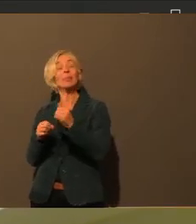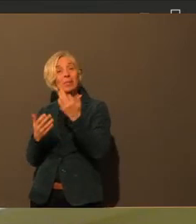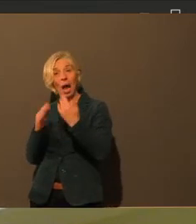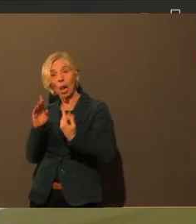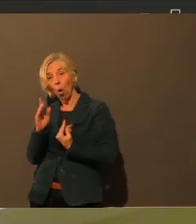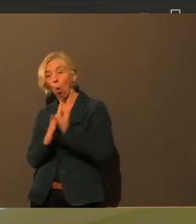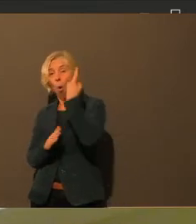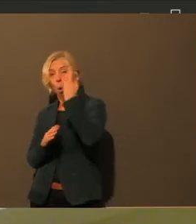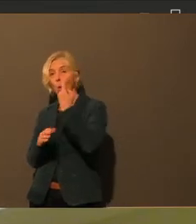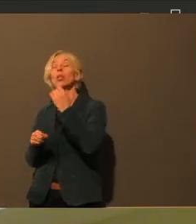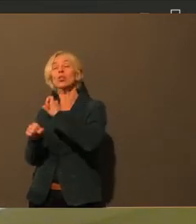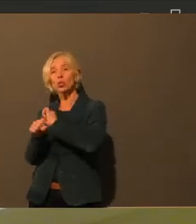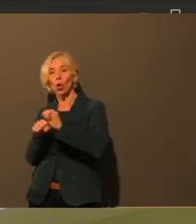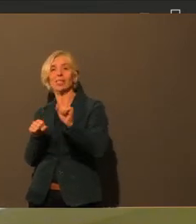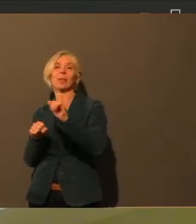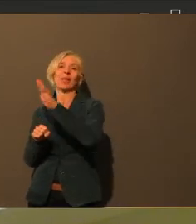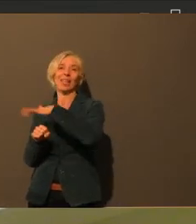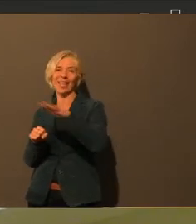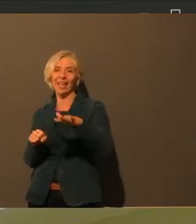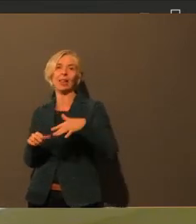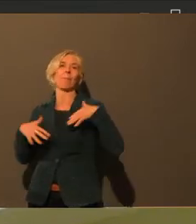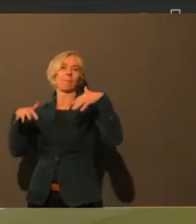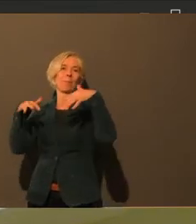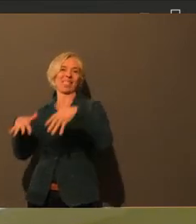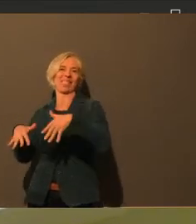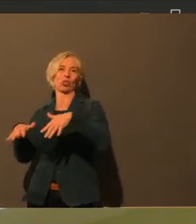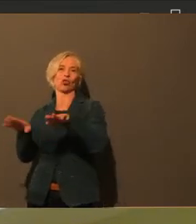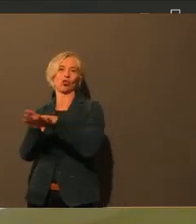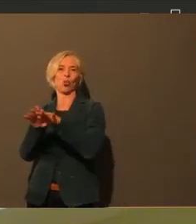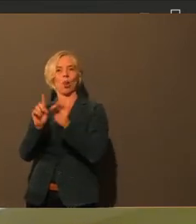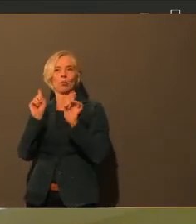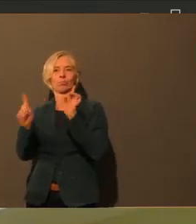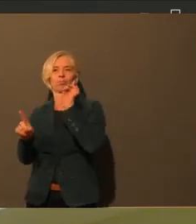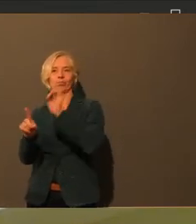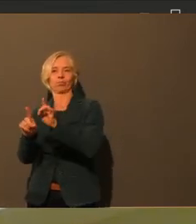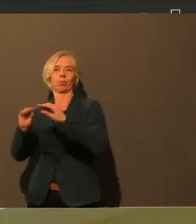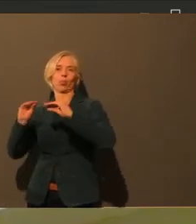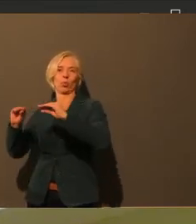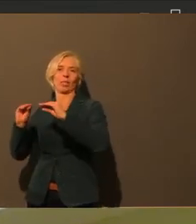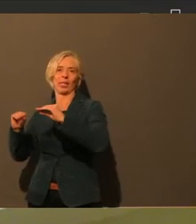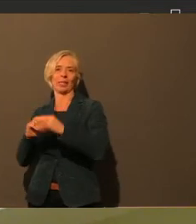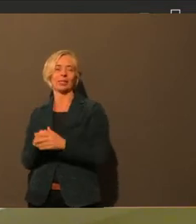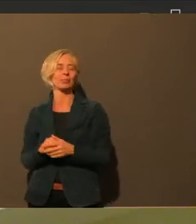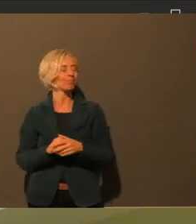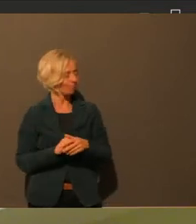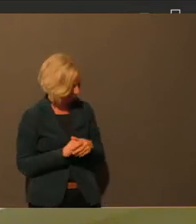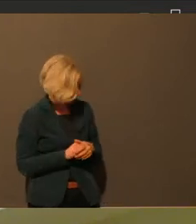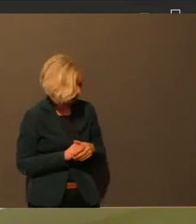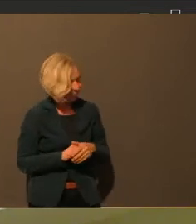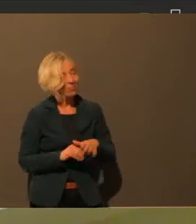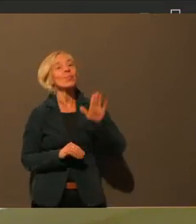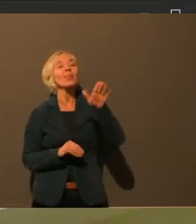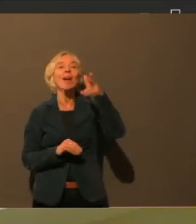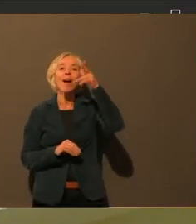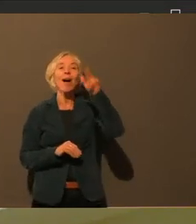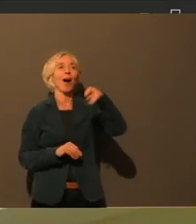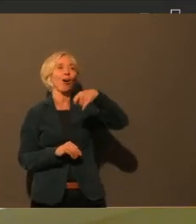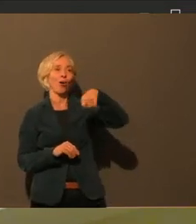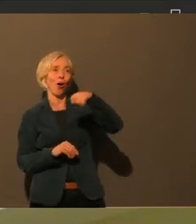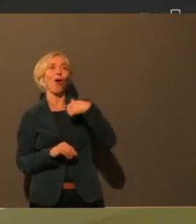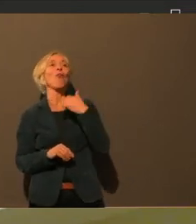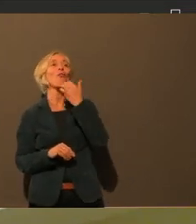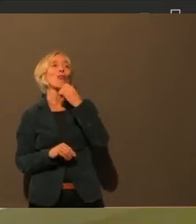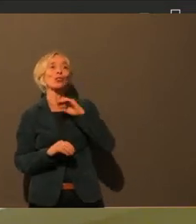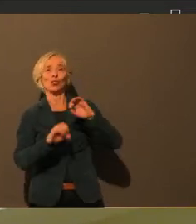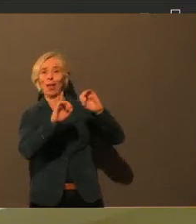Da muss man vielleicht ganz kurz die Genese erklären, Herr Koch, weil als wir das entschieden haben, die Regelungen, die für Augsburg gegolten haben, hat es keine